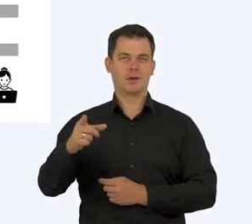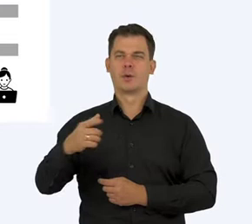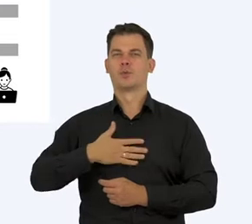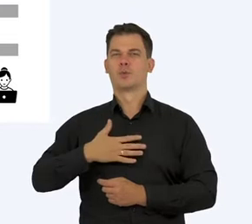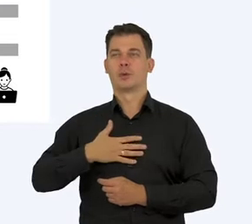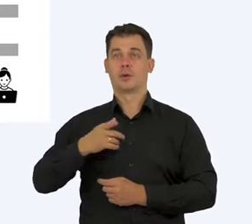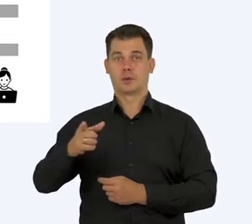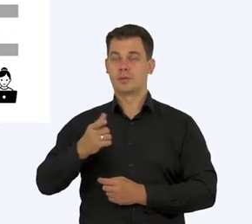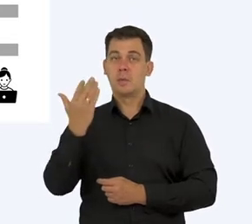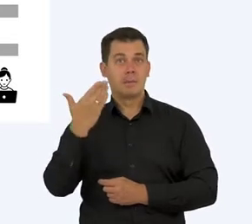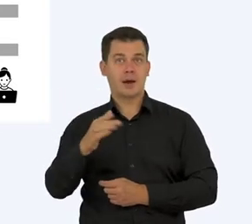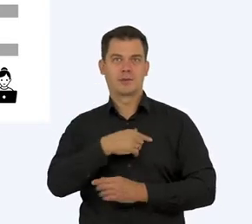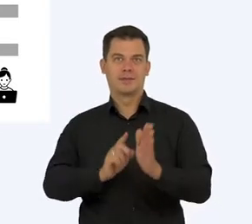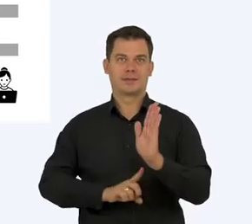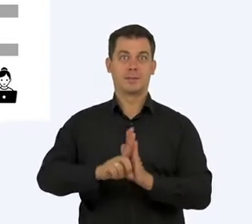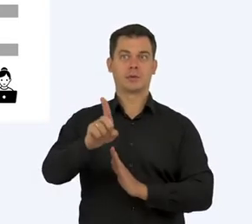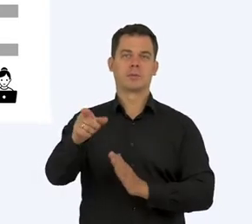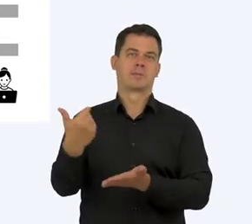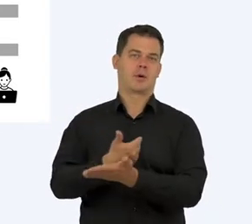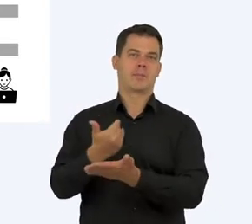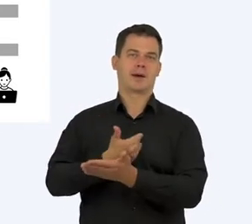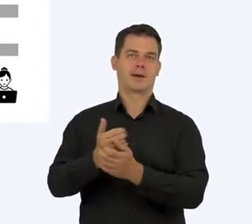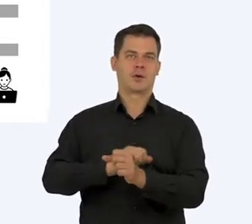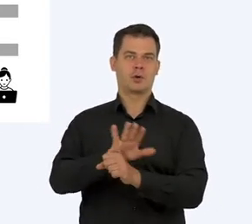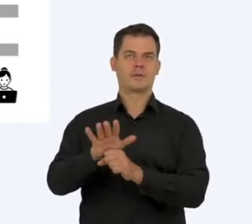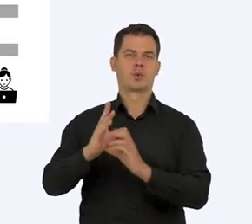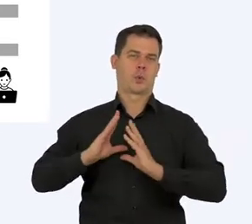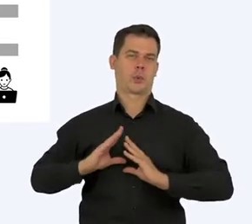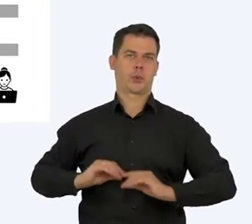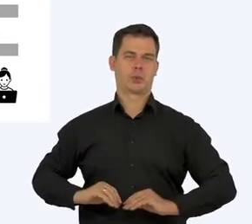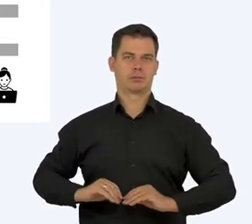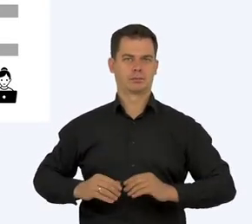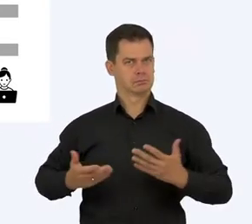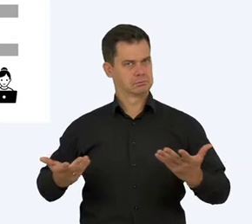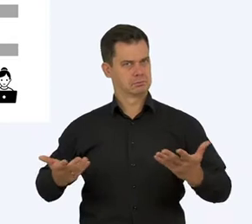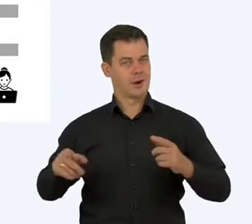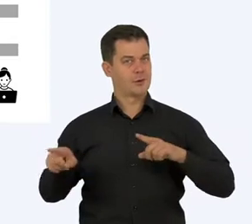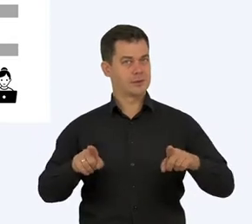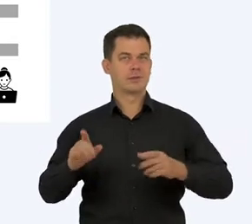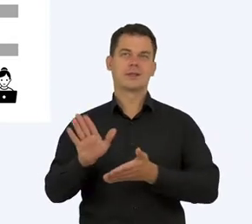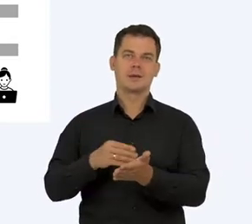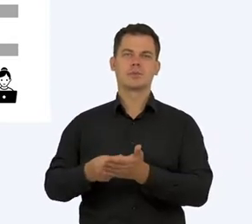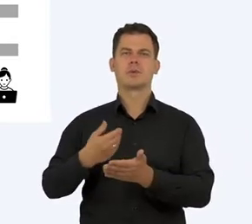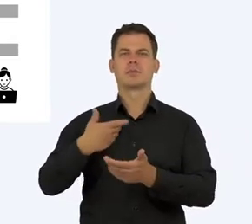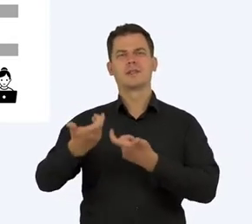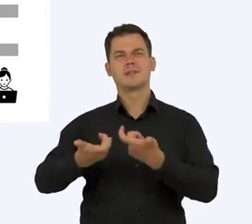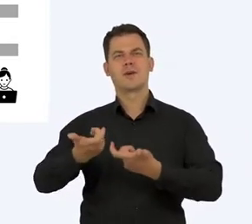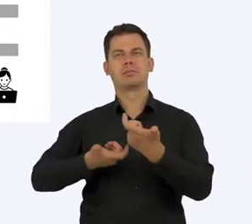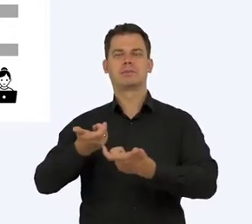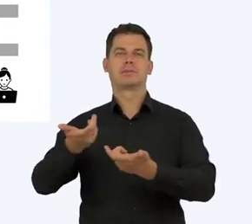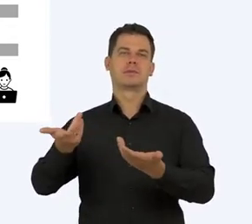trzecia Polaków uważa, że przebywanie w bardzo wysokiej temperaturze pomaga w leczeniu koronawirusa. Czyli jeżeli mówimy, że coś mamy